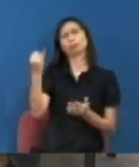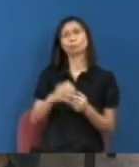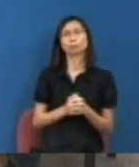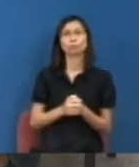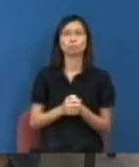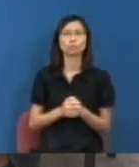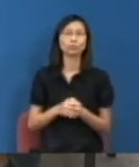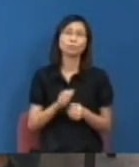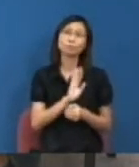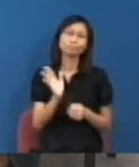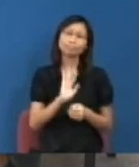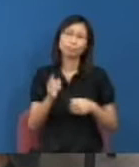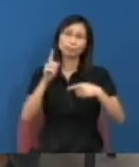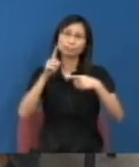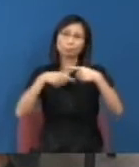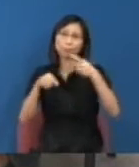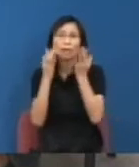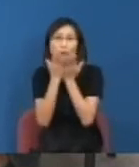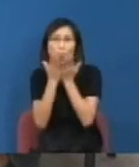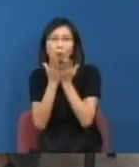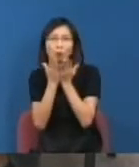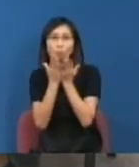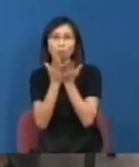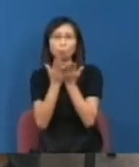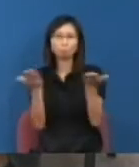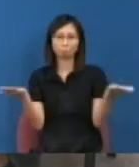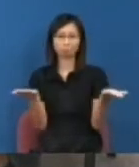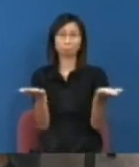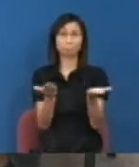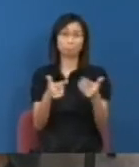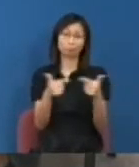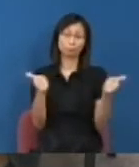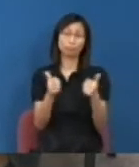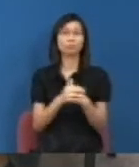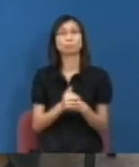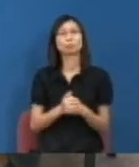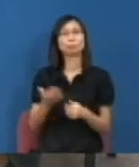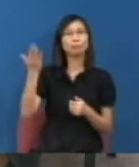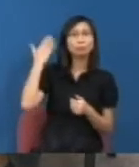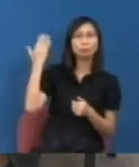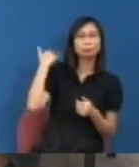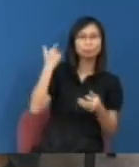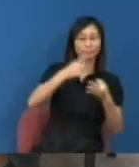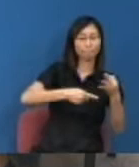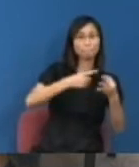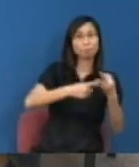不是大學求真那個原則是相符即等於我們說二千年即是鄭英宗下台時究竟有沒有搞清楚譬如